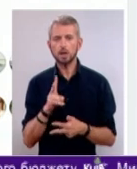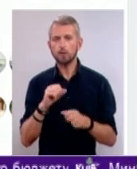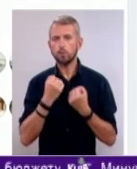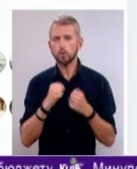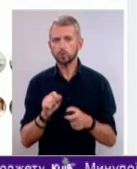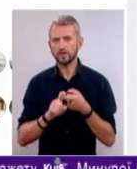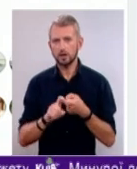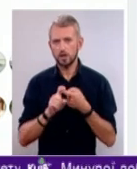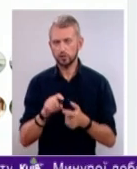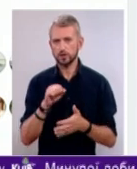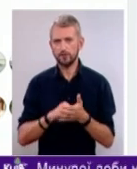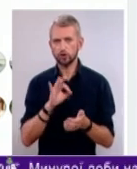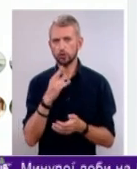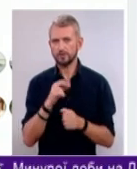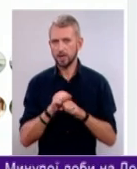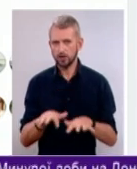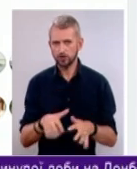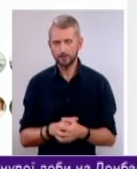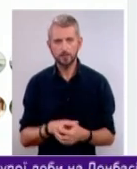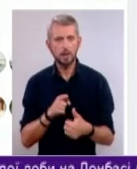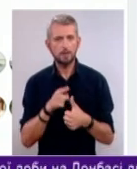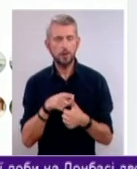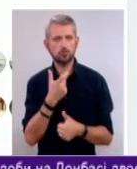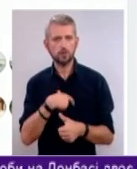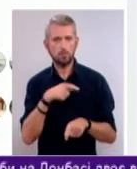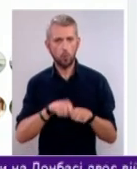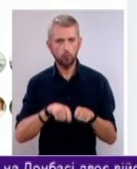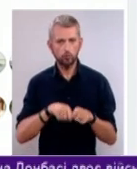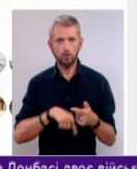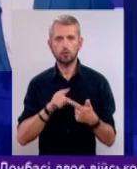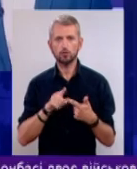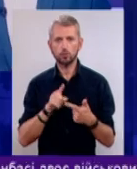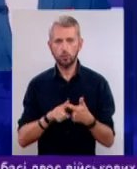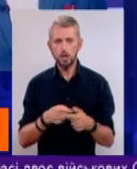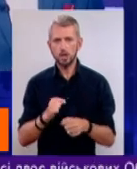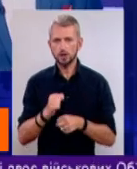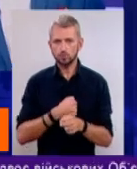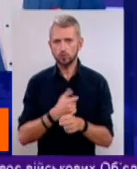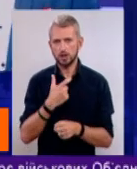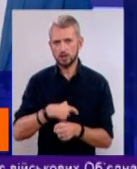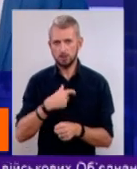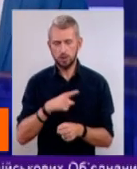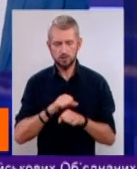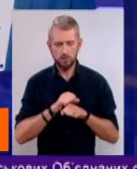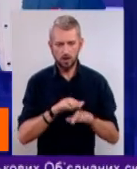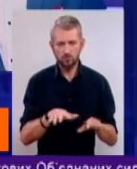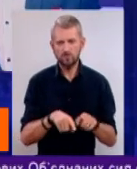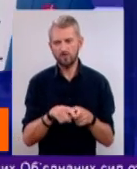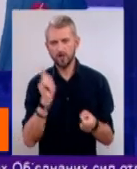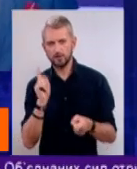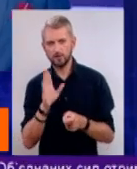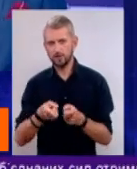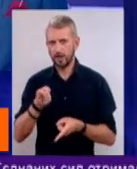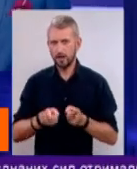залежності насамперед від соціальних мереж? Перше – самоконтроль. Друге – змусити себе з мережі вирватися в реальність. І